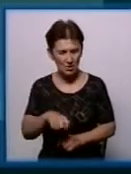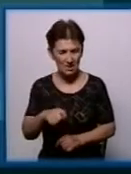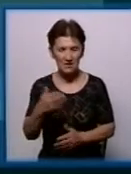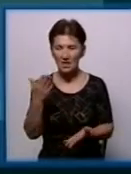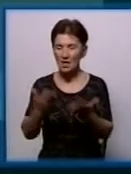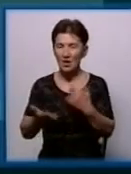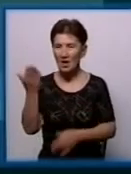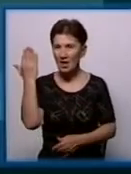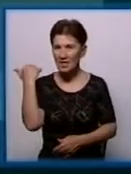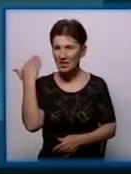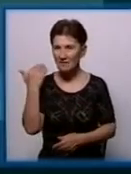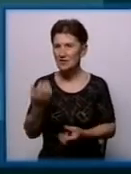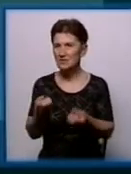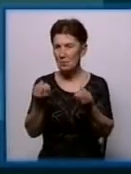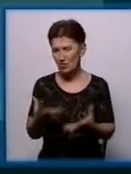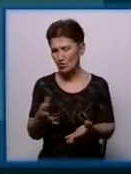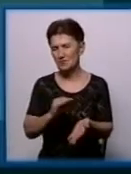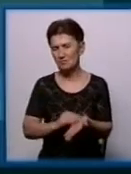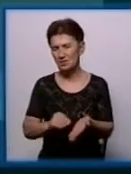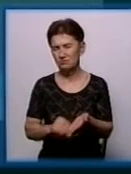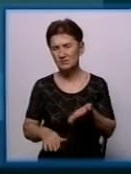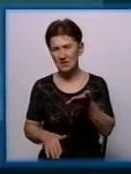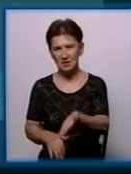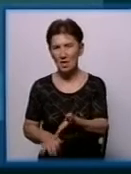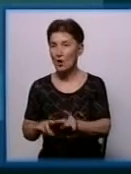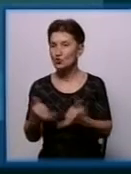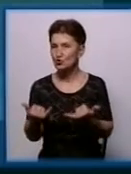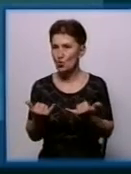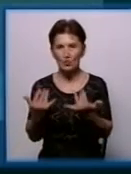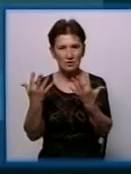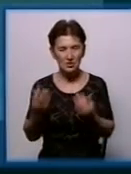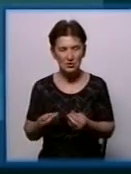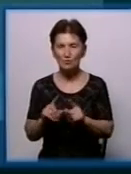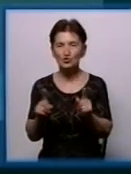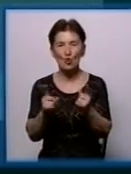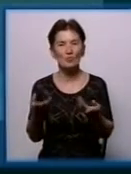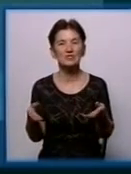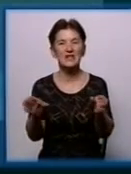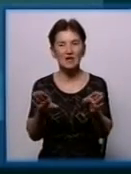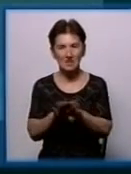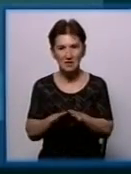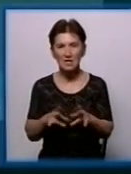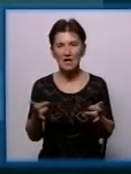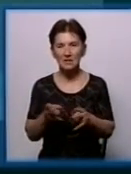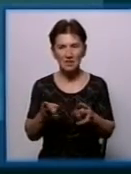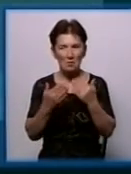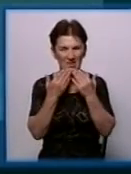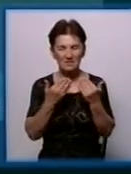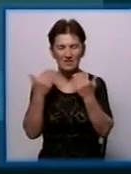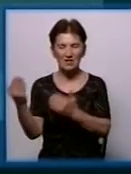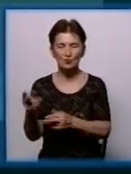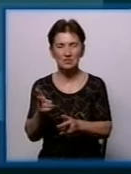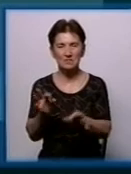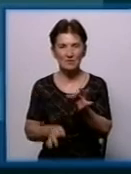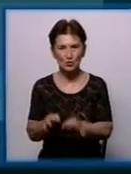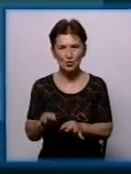виносили просто приписи, то на сьогоднішній день для того, щоб закрити заклад, потрібно звернутися в суд. Якщо